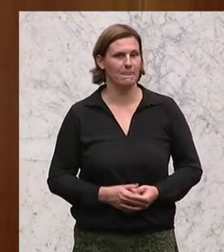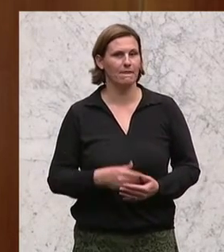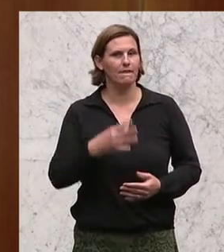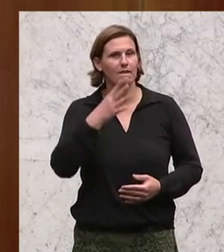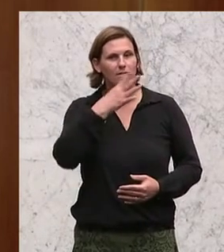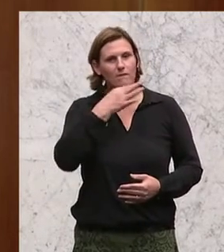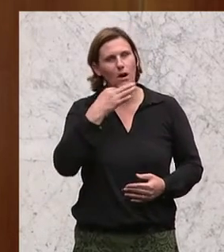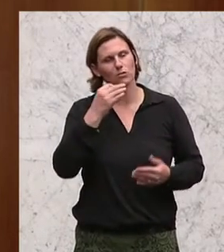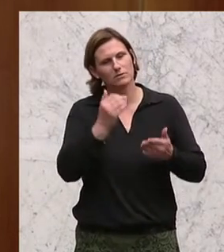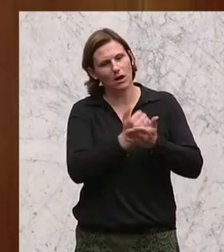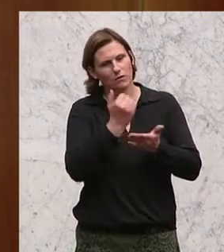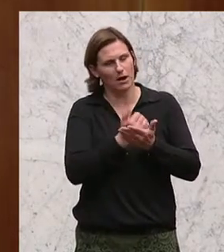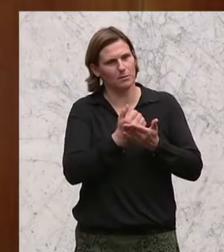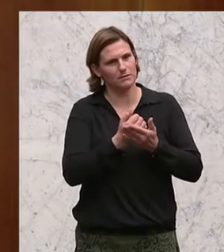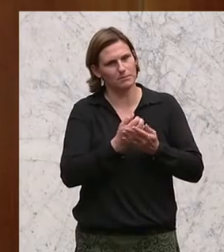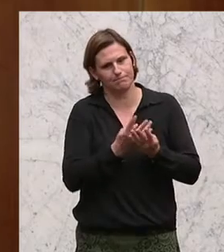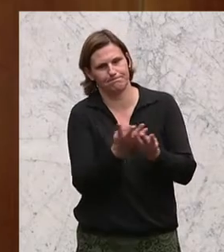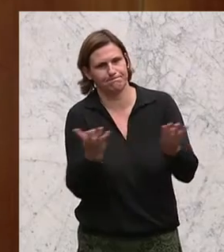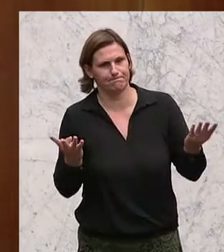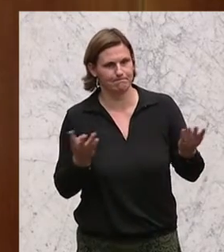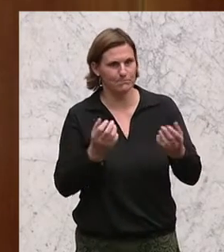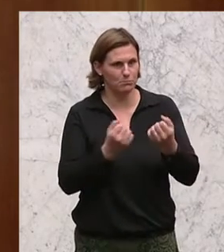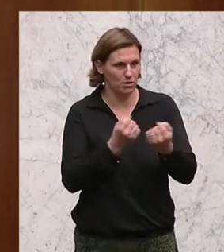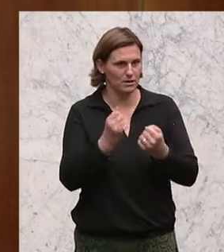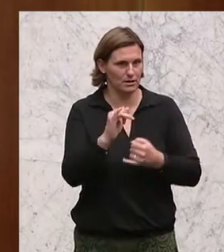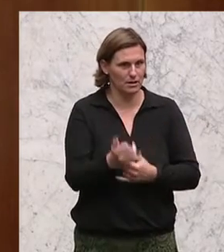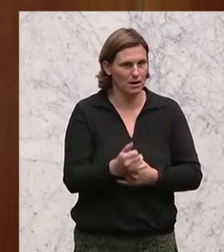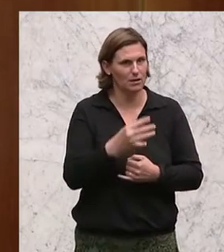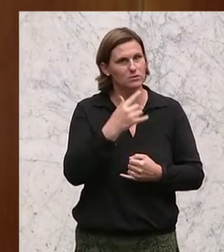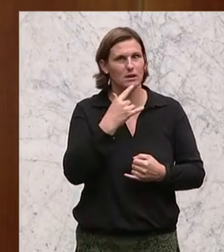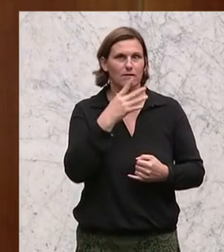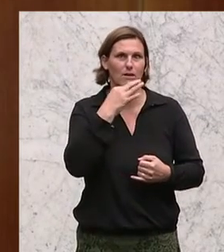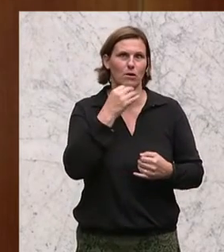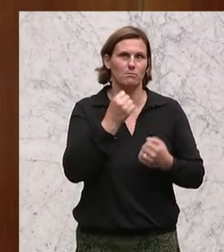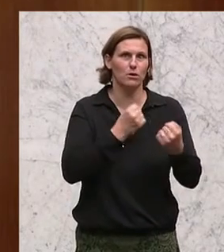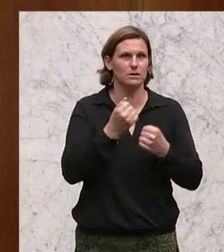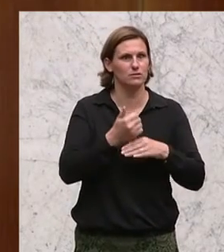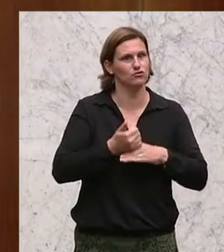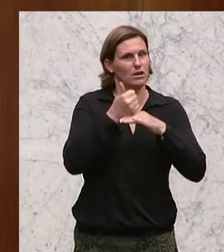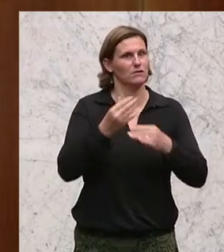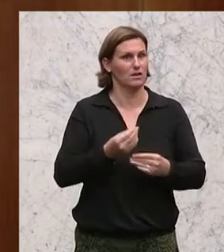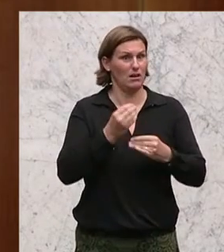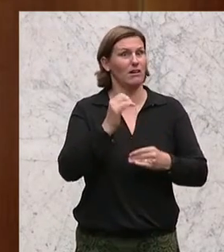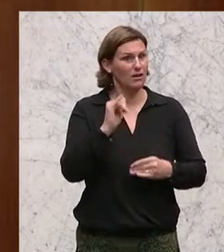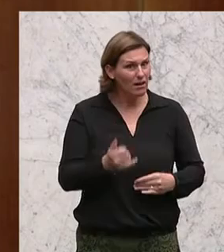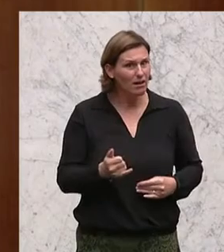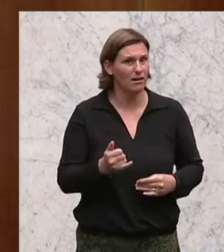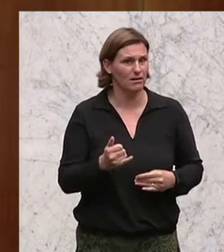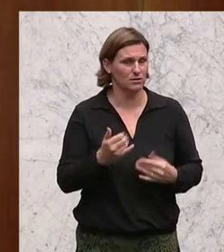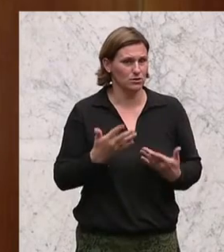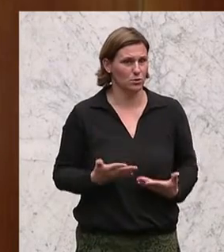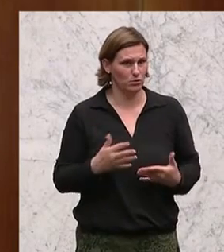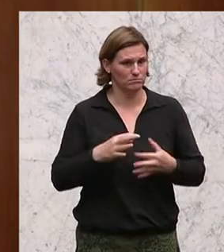Frauenagenten gehören in alle Politikfelder verteilt. Und die Frage, dass Frauenpolitik Chefsache sein soll, ja, das ist so. In den